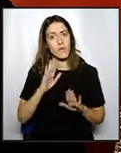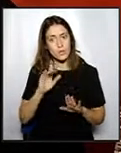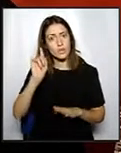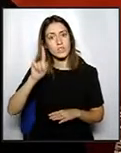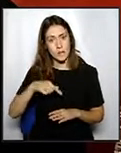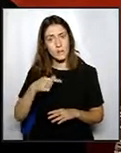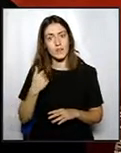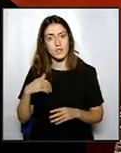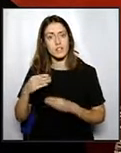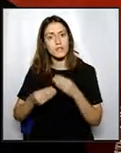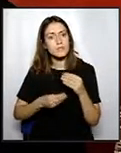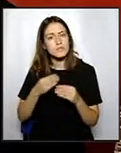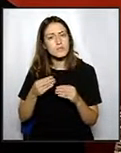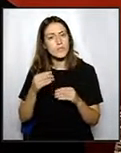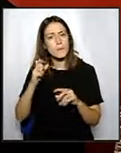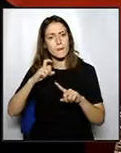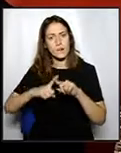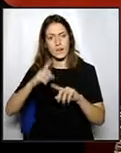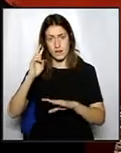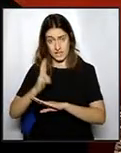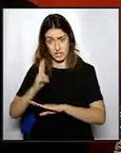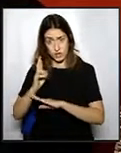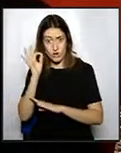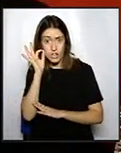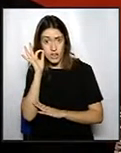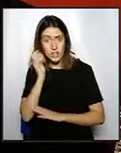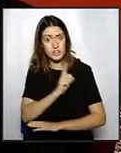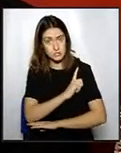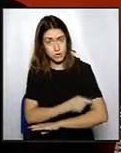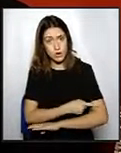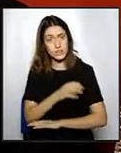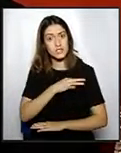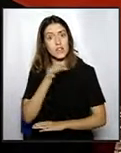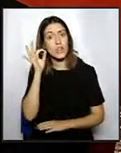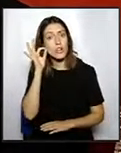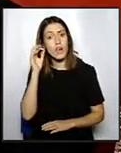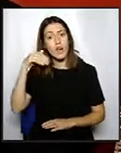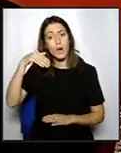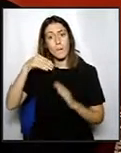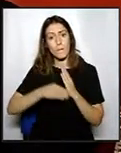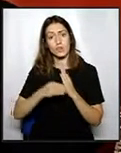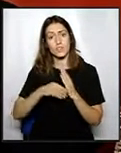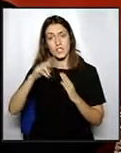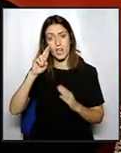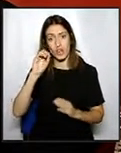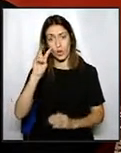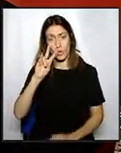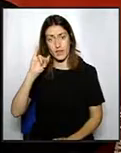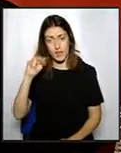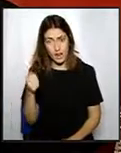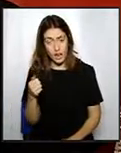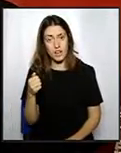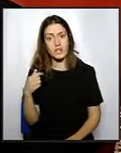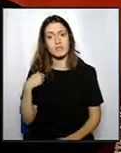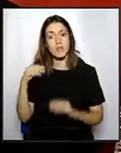regidora d'Esports, la senyora Montse Rovira, amb uns acords que en principi